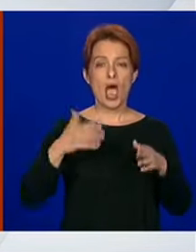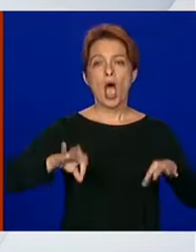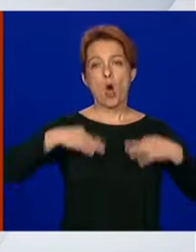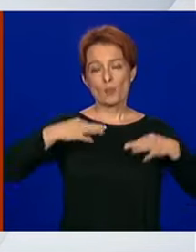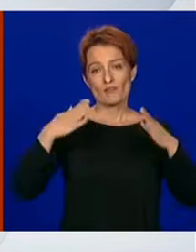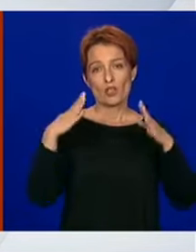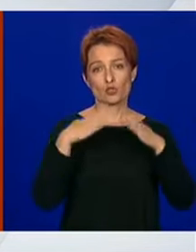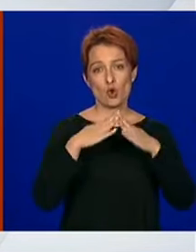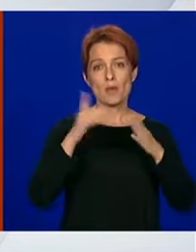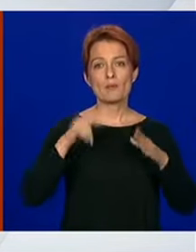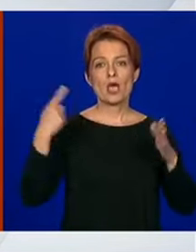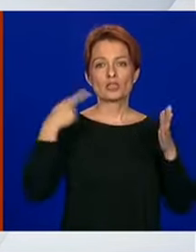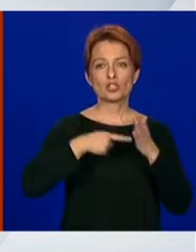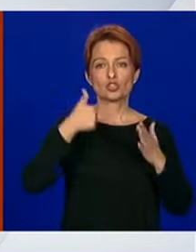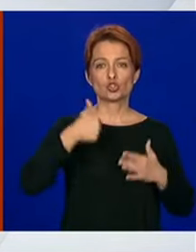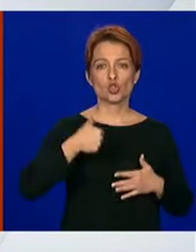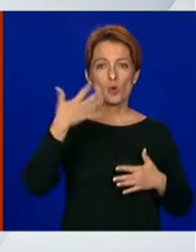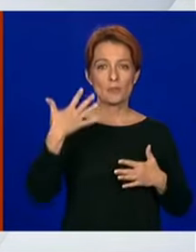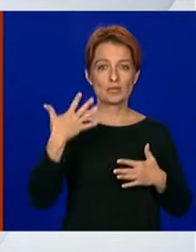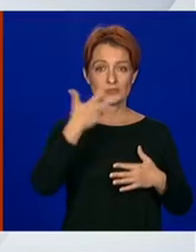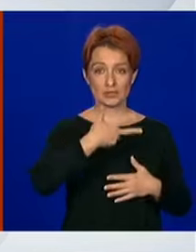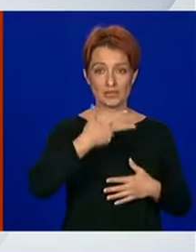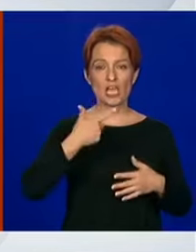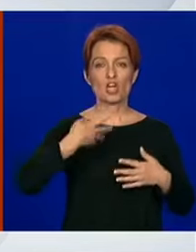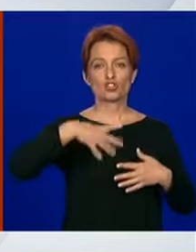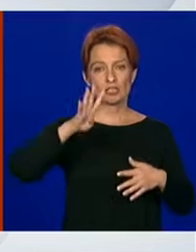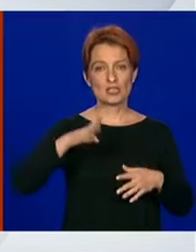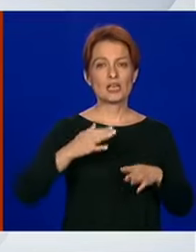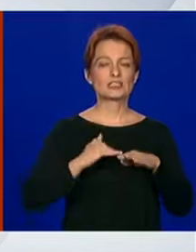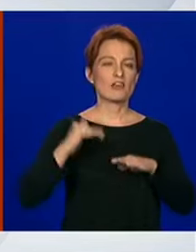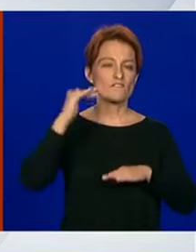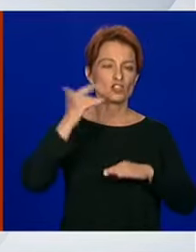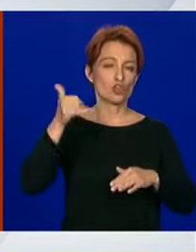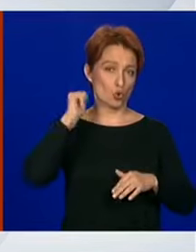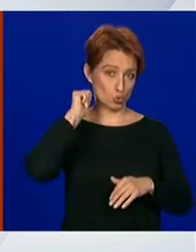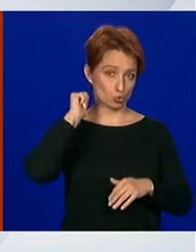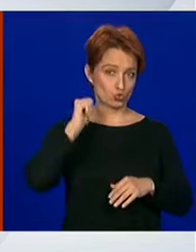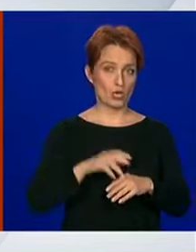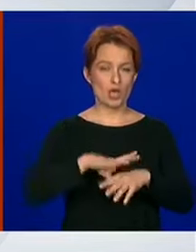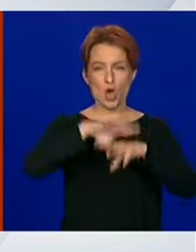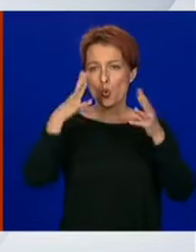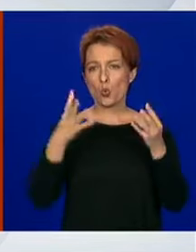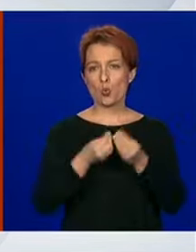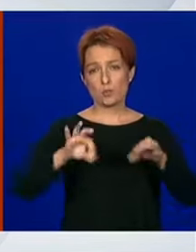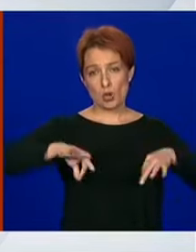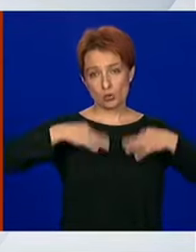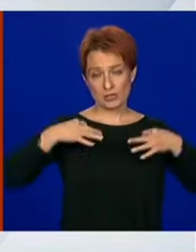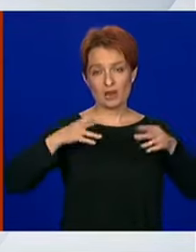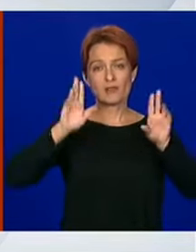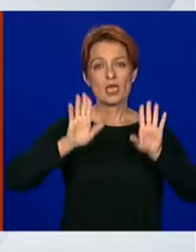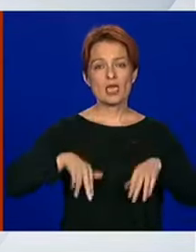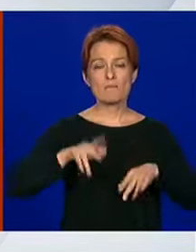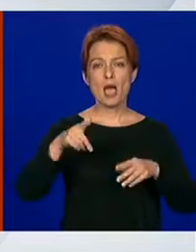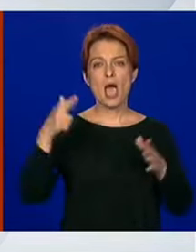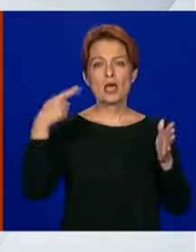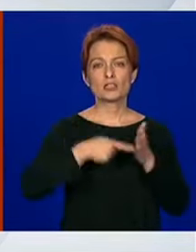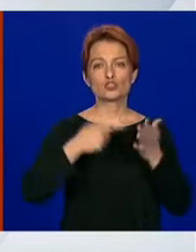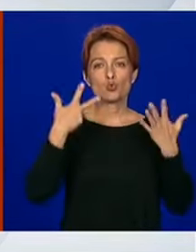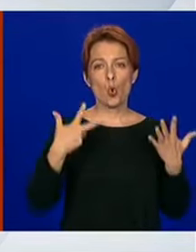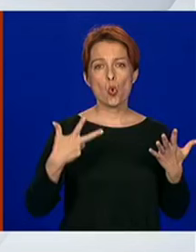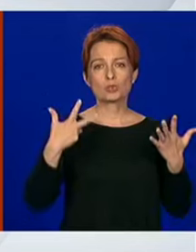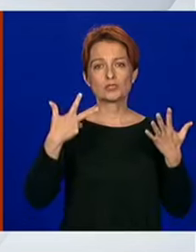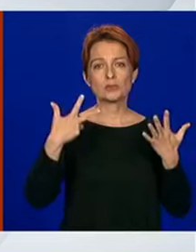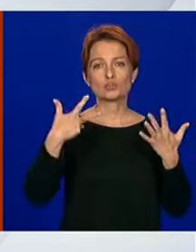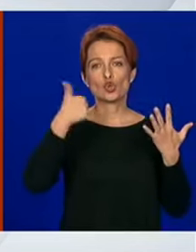1153, što je 14 više u odnosu na jučer. Dakle, ukupno oporavljenih imamo 1869